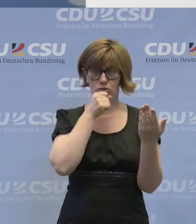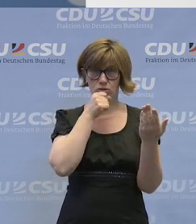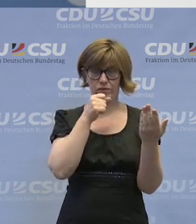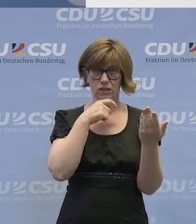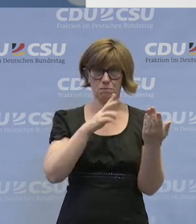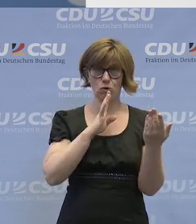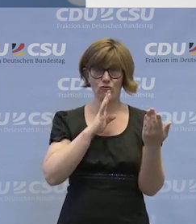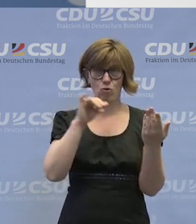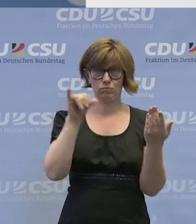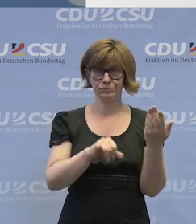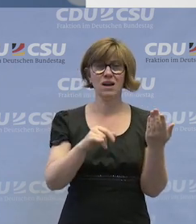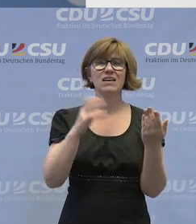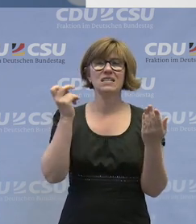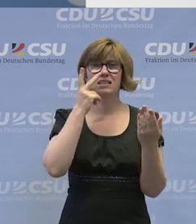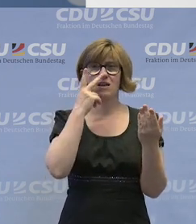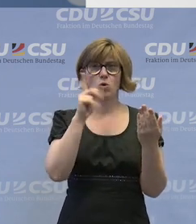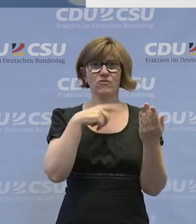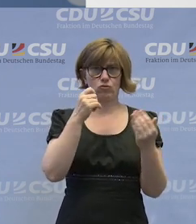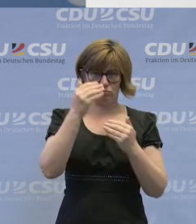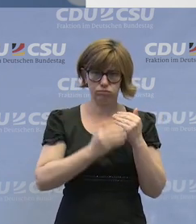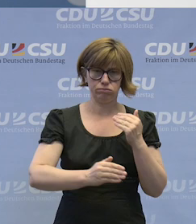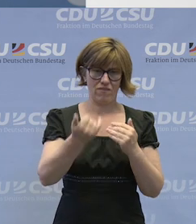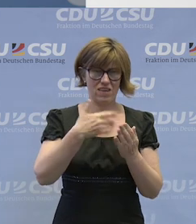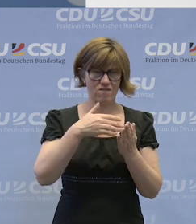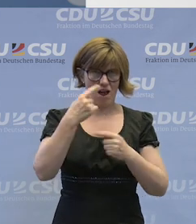Menschen angeht und wo wollen wir hin?